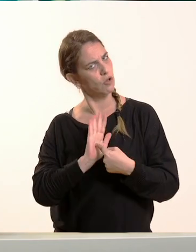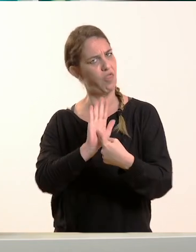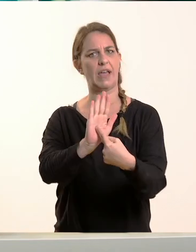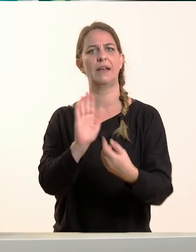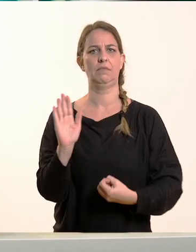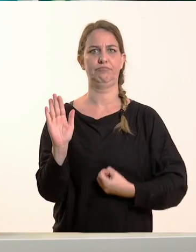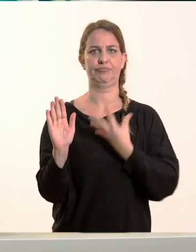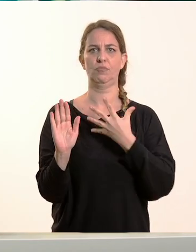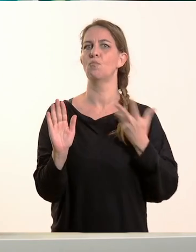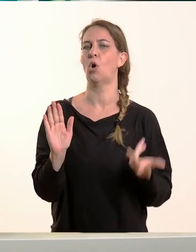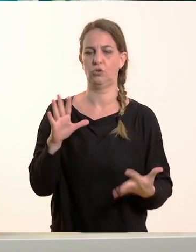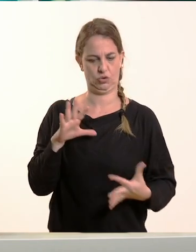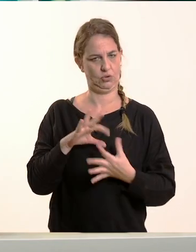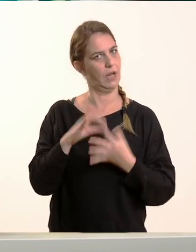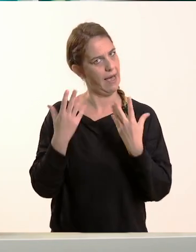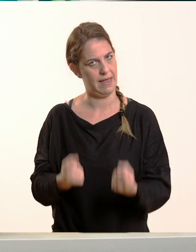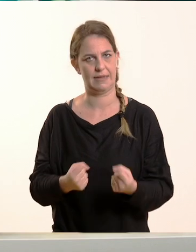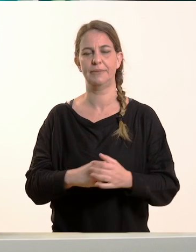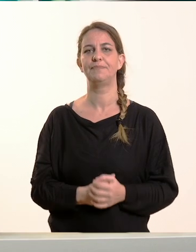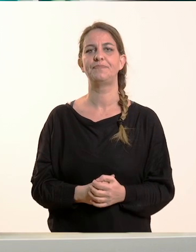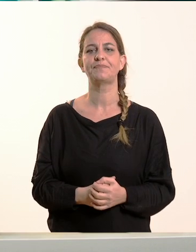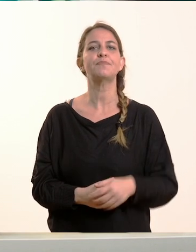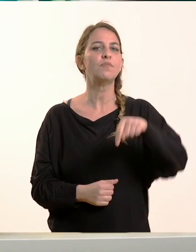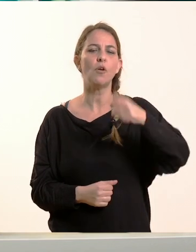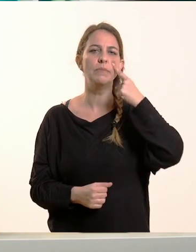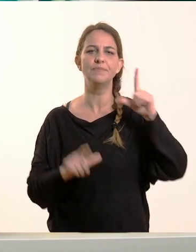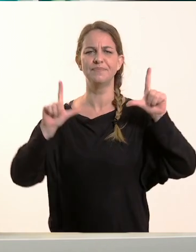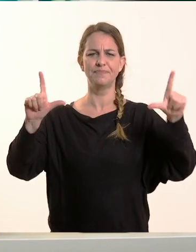Εντάξει, αυτά λοιπόν, για να δούμε εδώ τις φατσούλες που σας έχω.